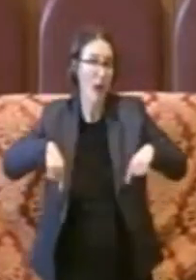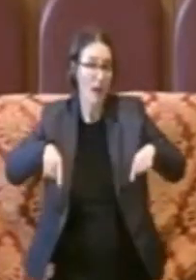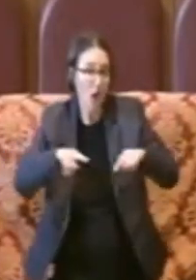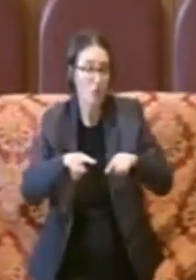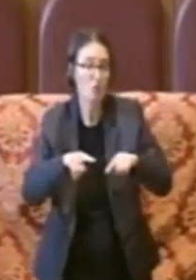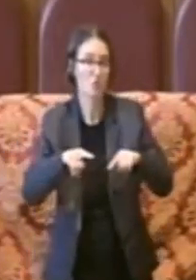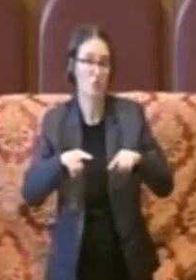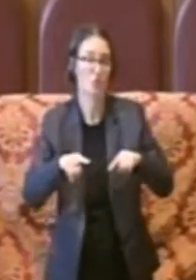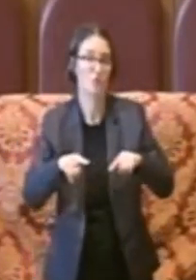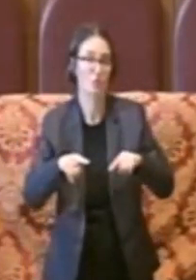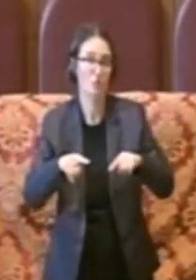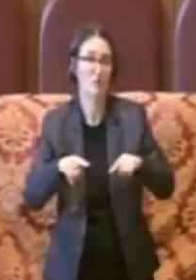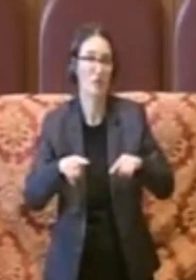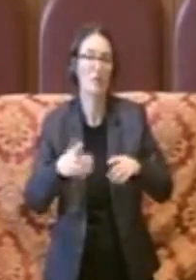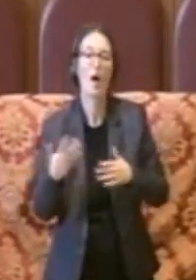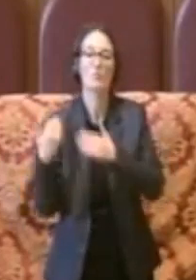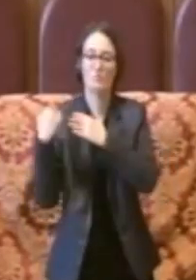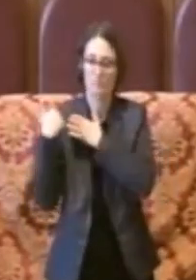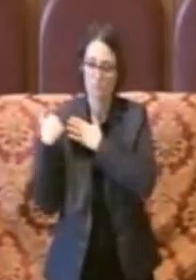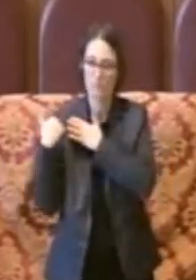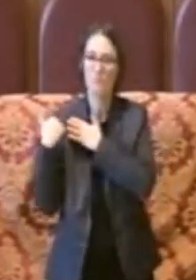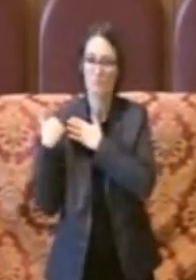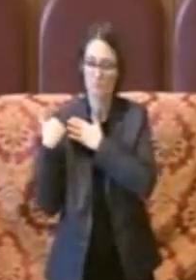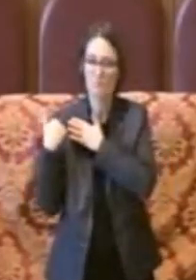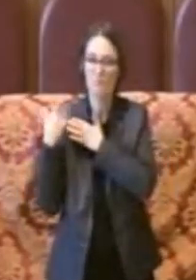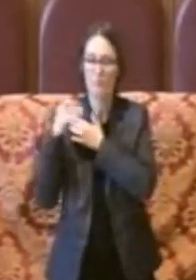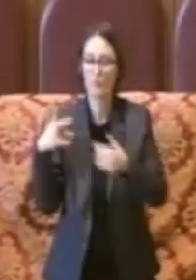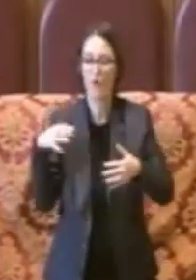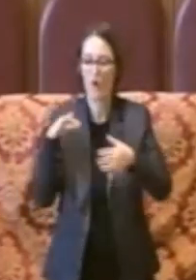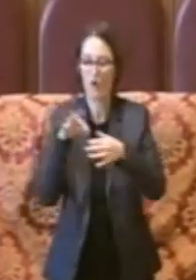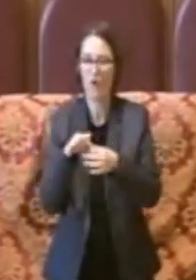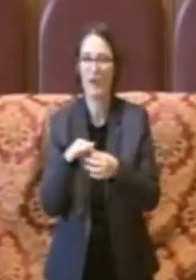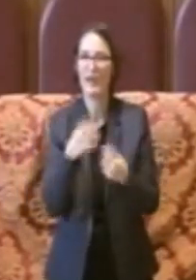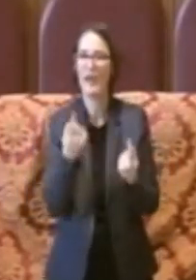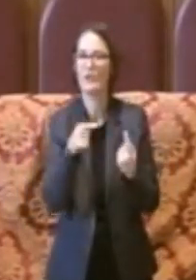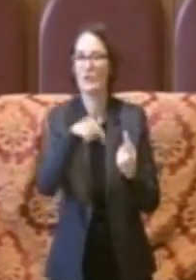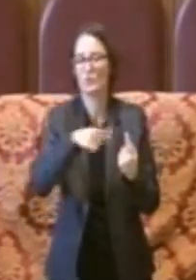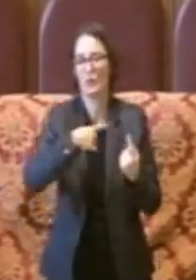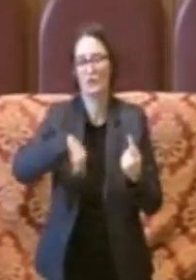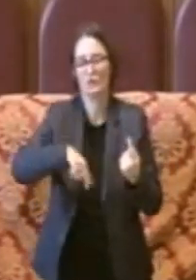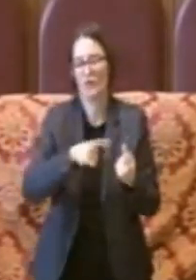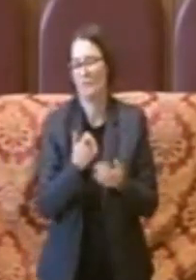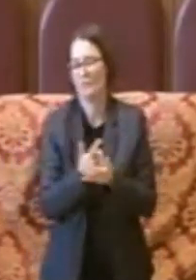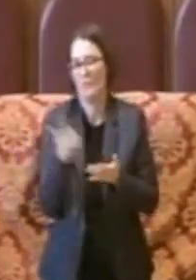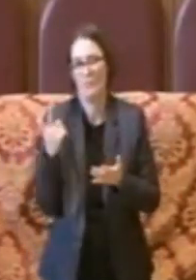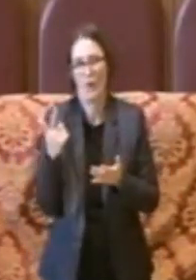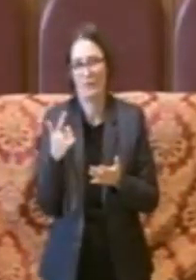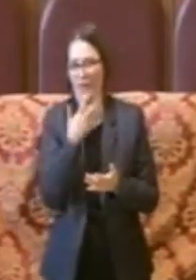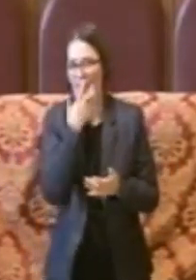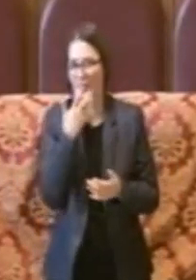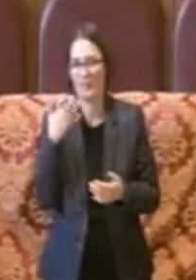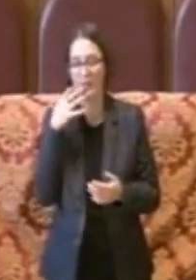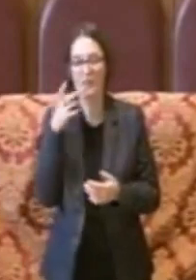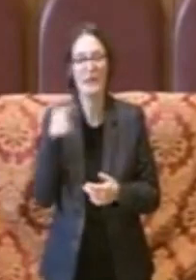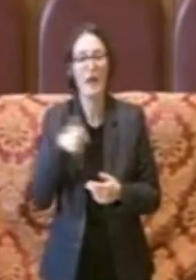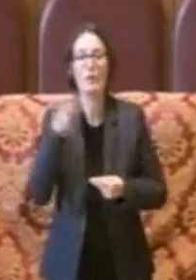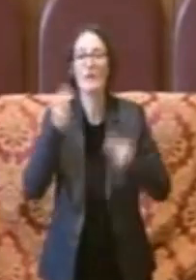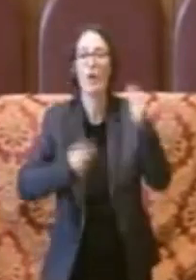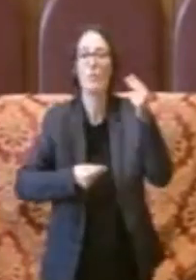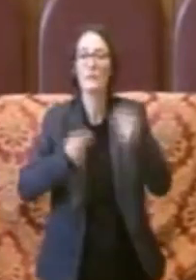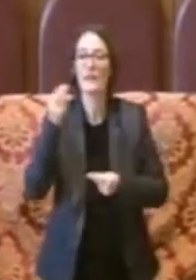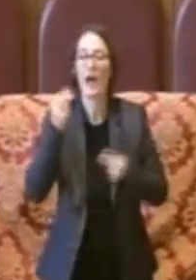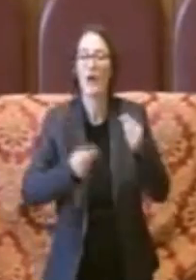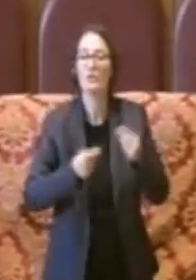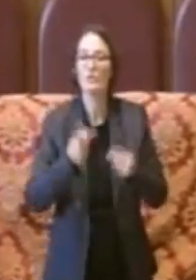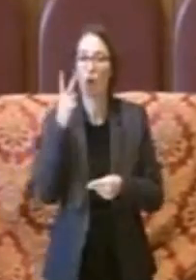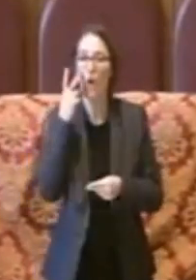su un'opera'operazione che noi riteniamo fondamentale perché come sappiamo il bilancio di previsione è di